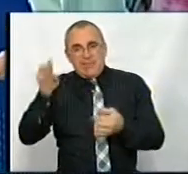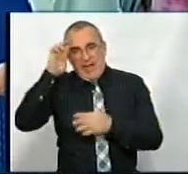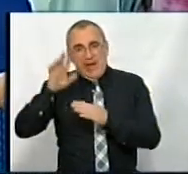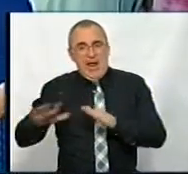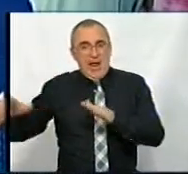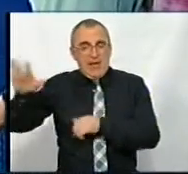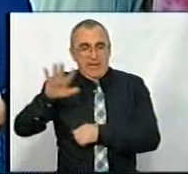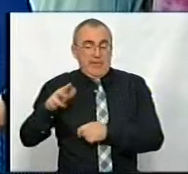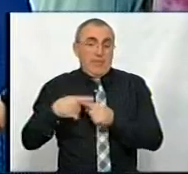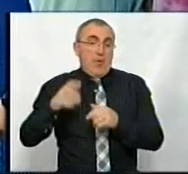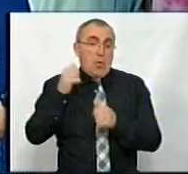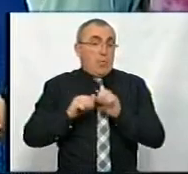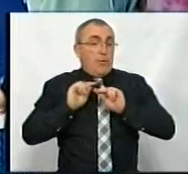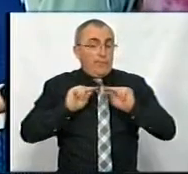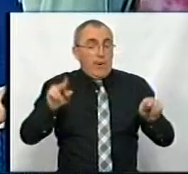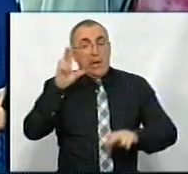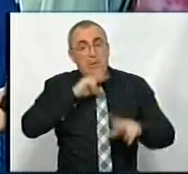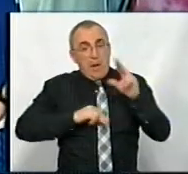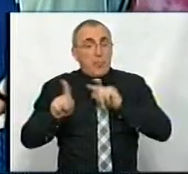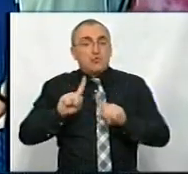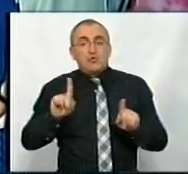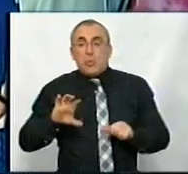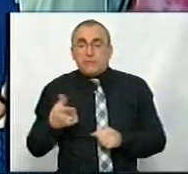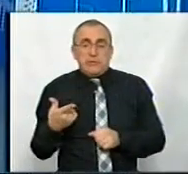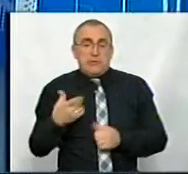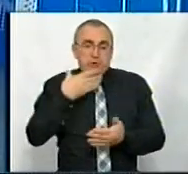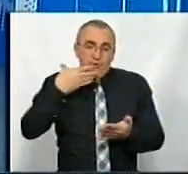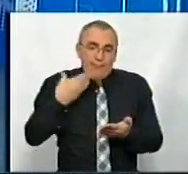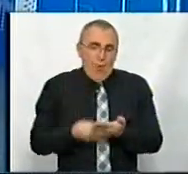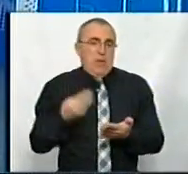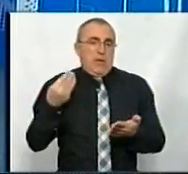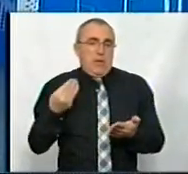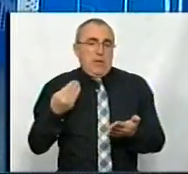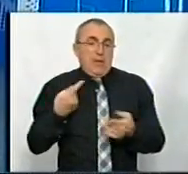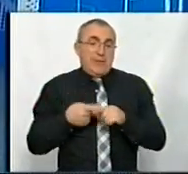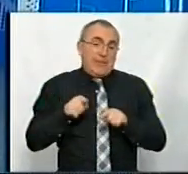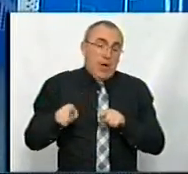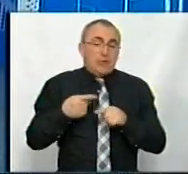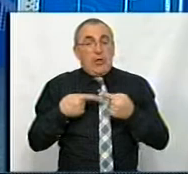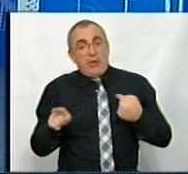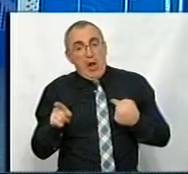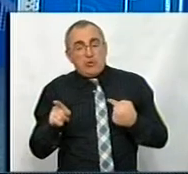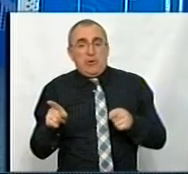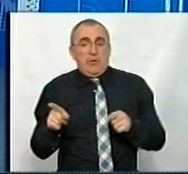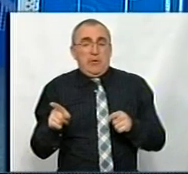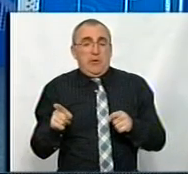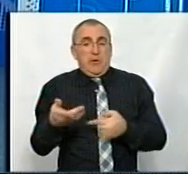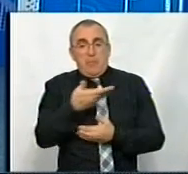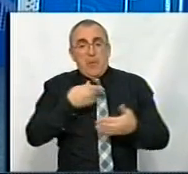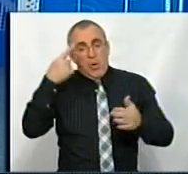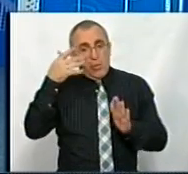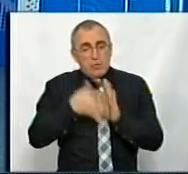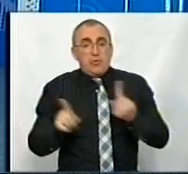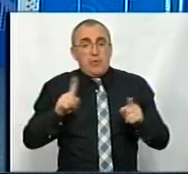або кожен викладач намагається зробити щось своє. Я думаю, так чи інакше, ми розуміємо,